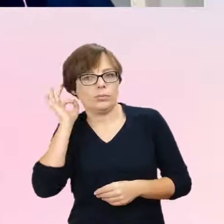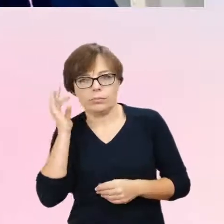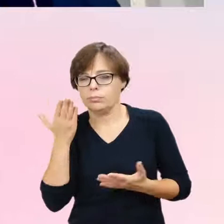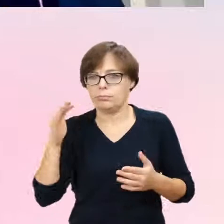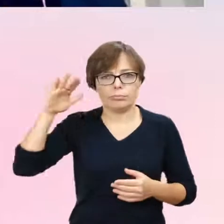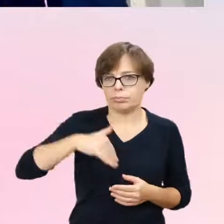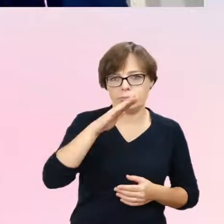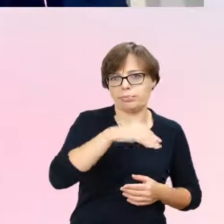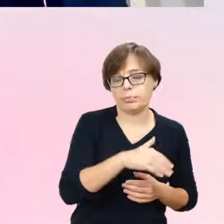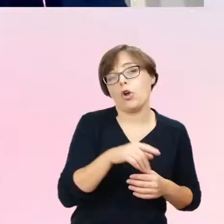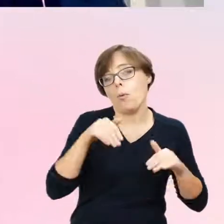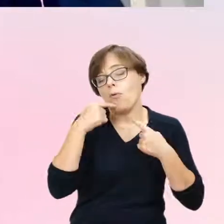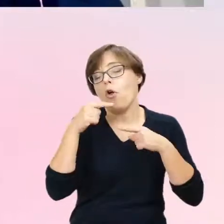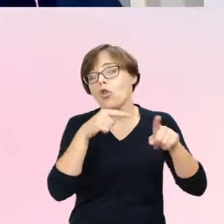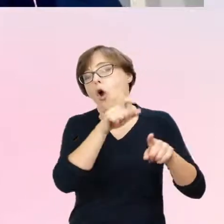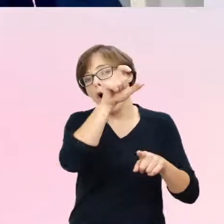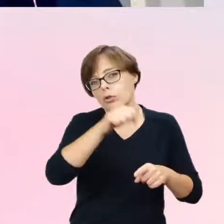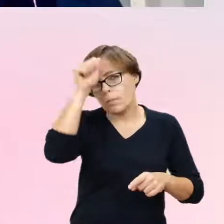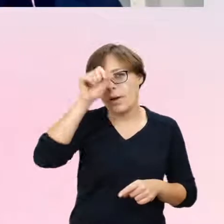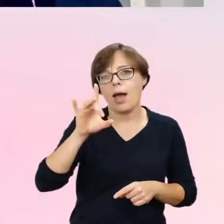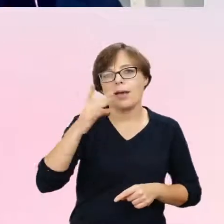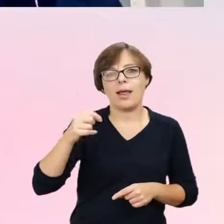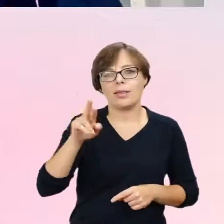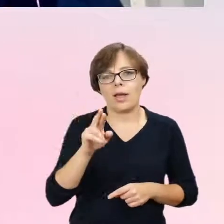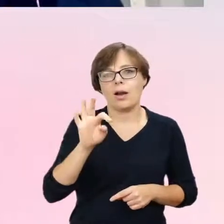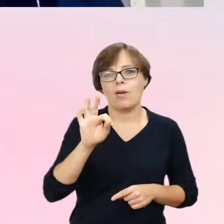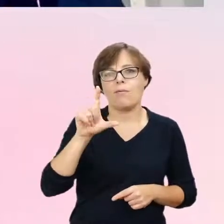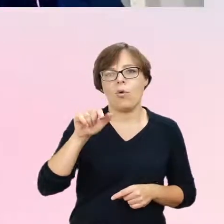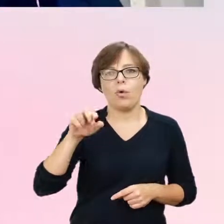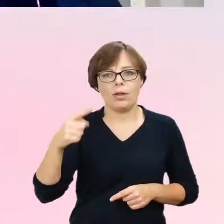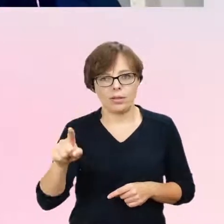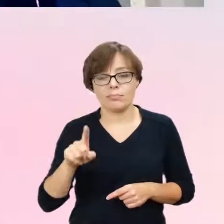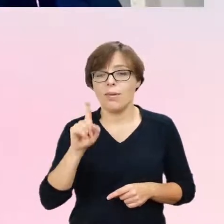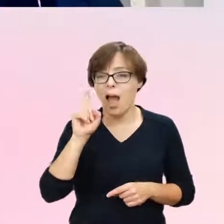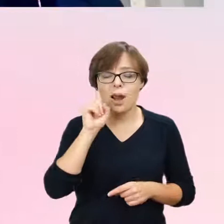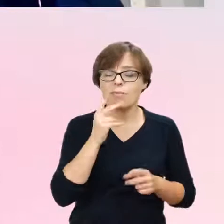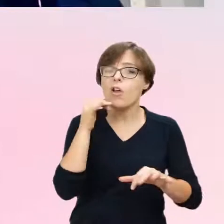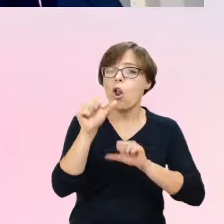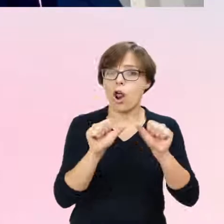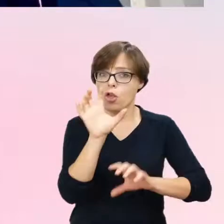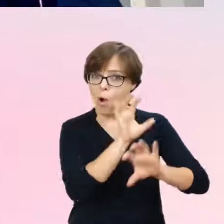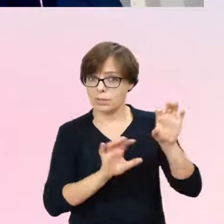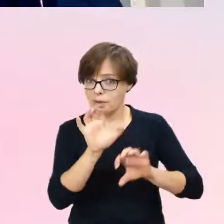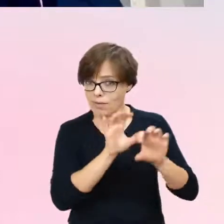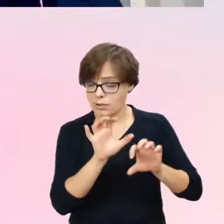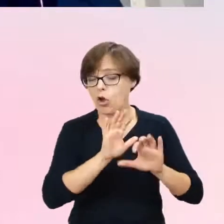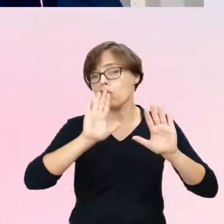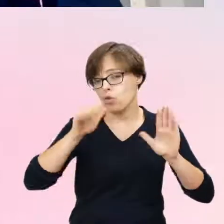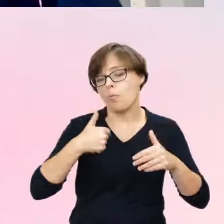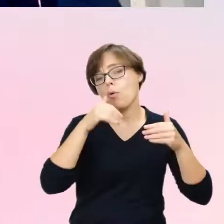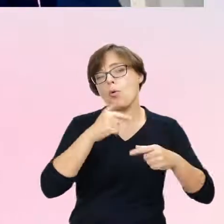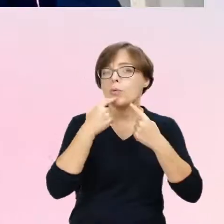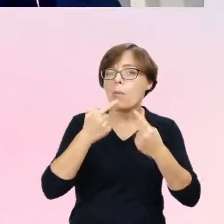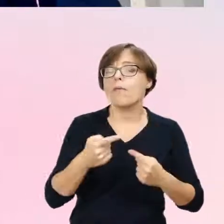tak zwaną osobę gender fluid, tak? Ale w wieloletniej obserwacji będzie można stwierdzić, jak ta osoba